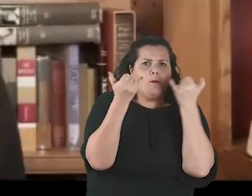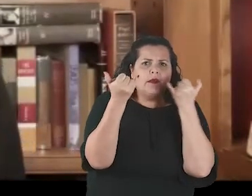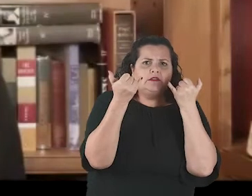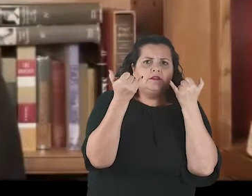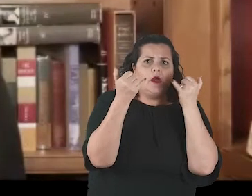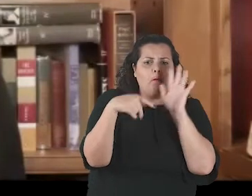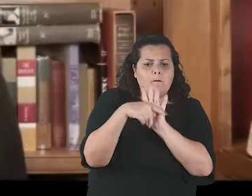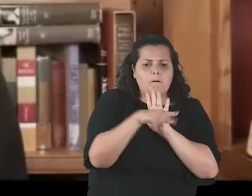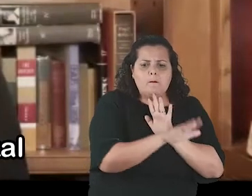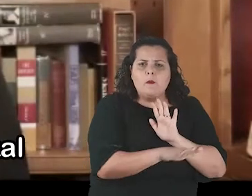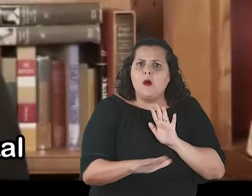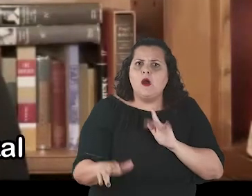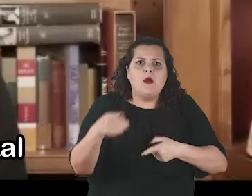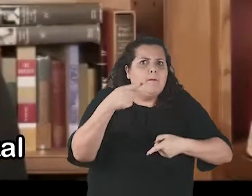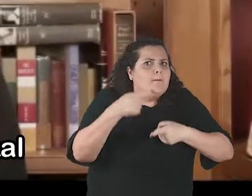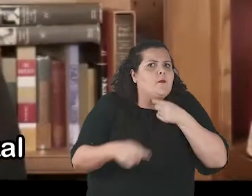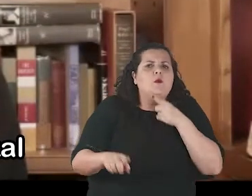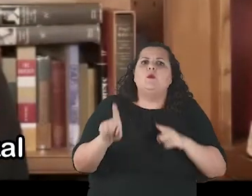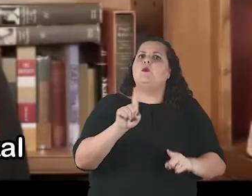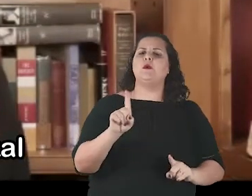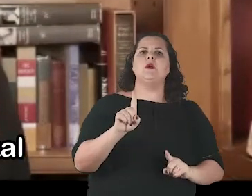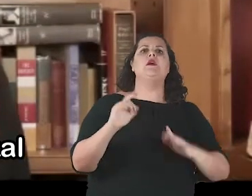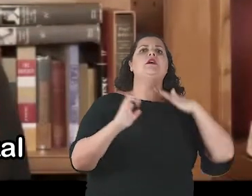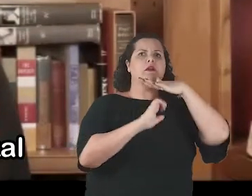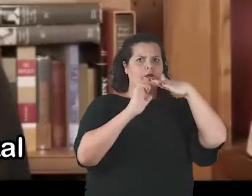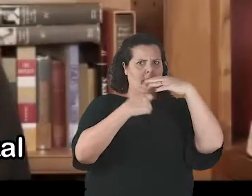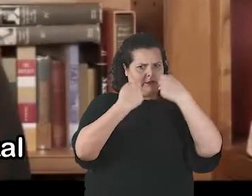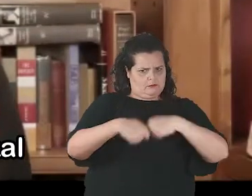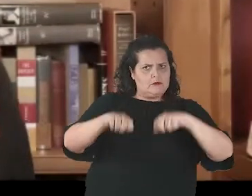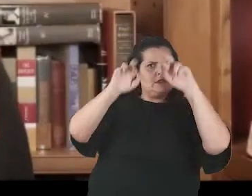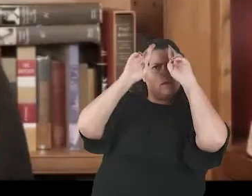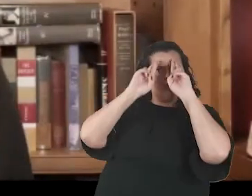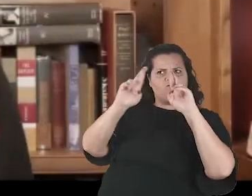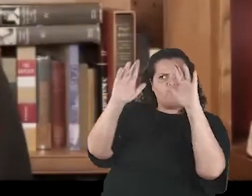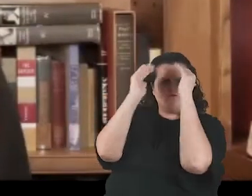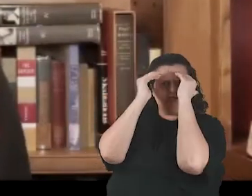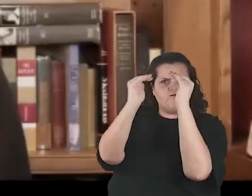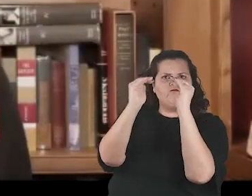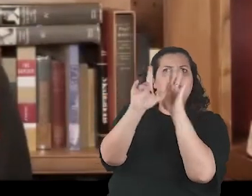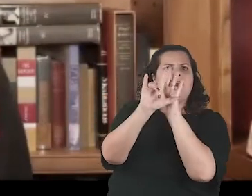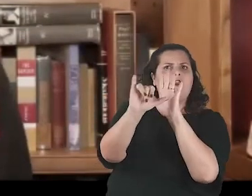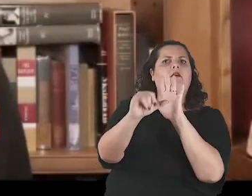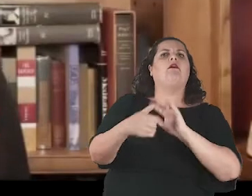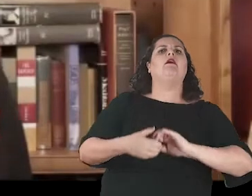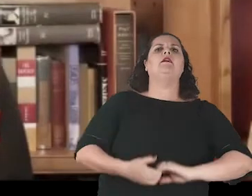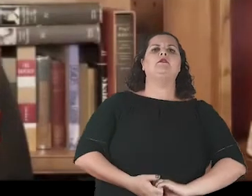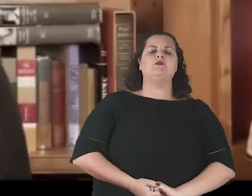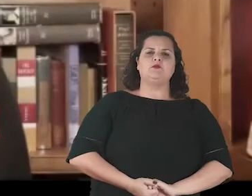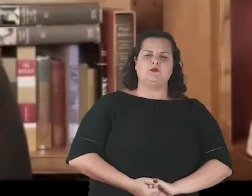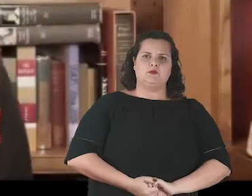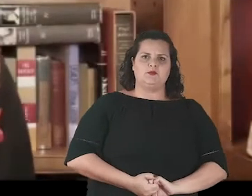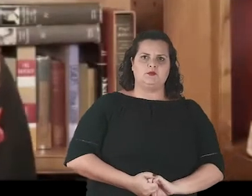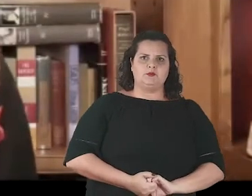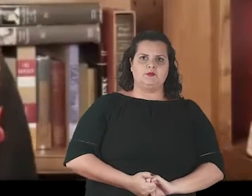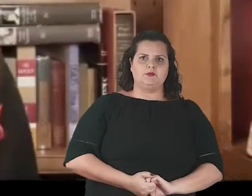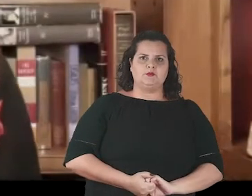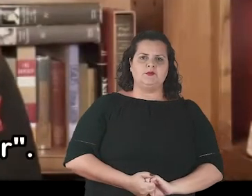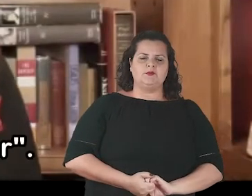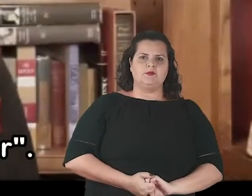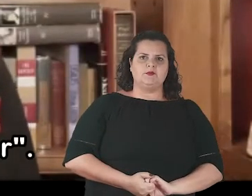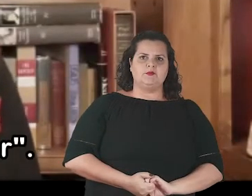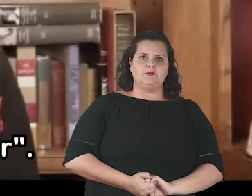purposes and on the basis of a digital record of their actual or inferred characteristics